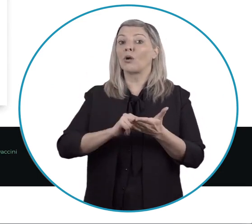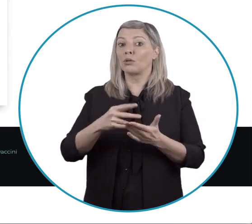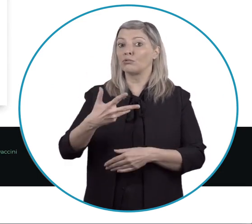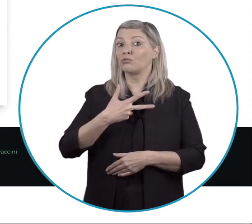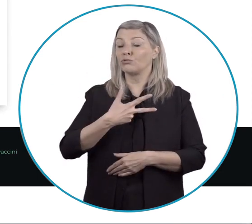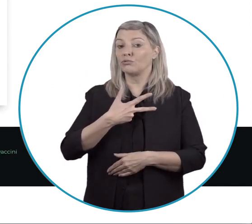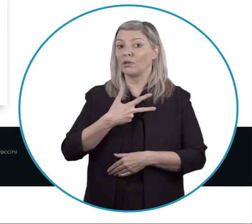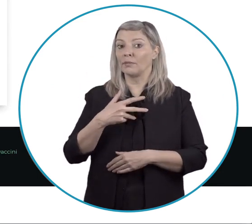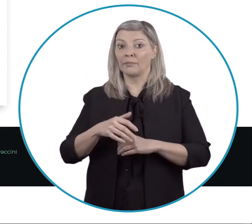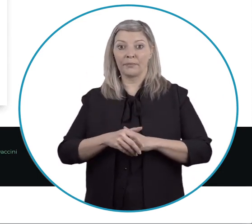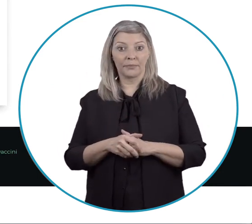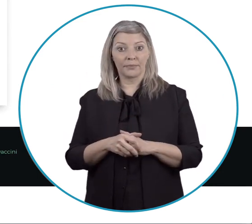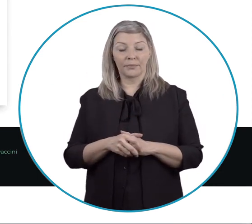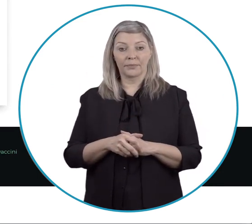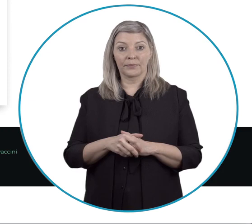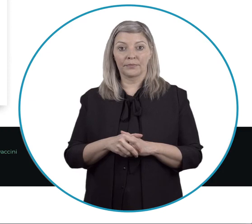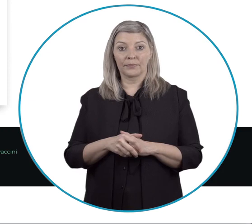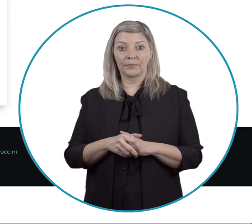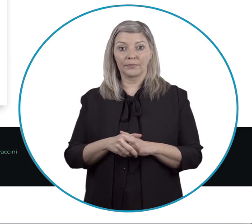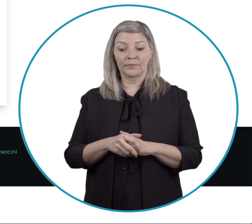al numero di cellulare da te inserito